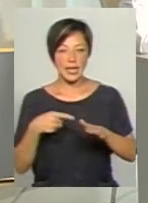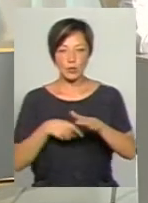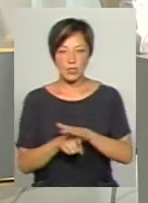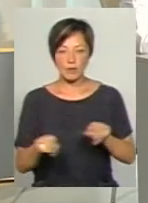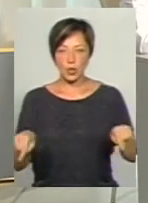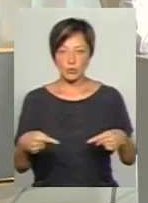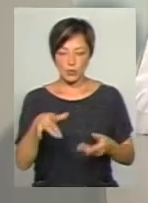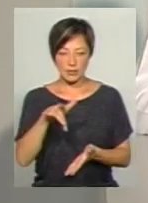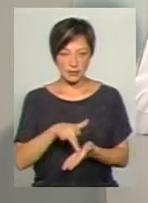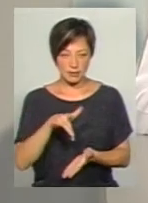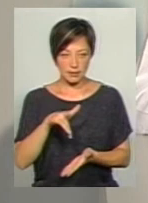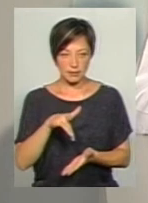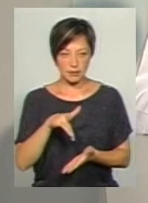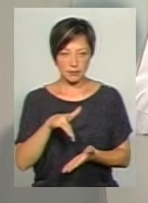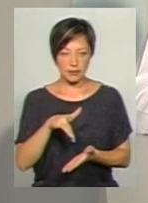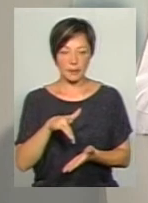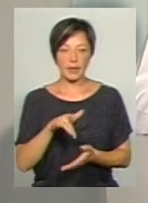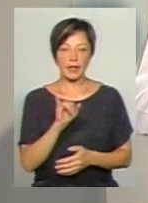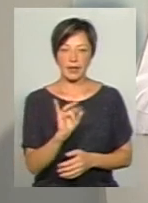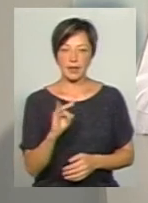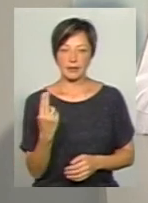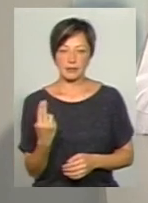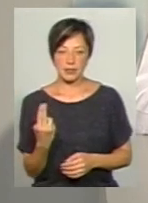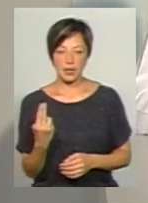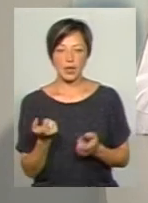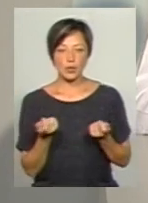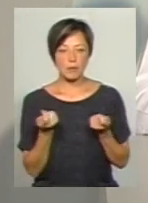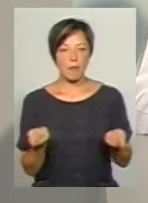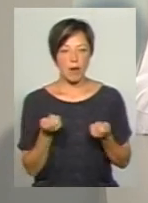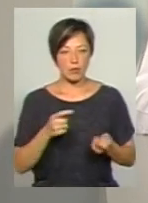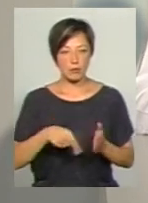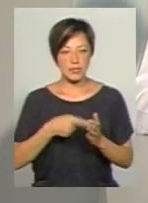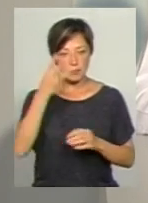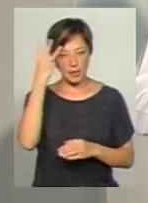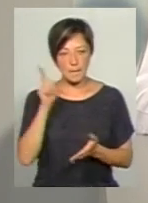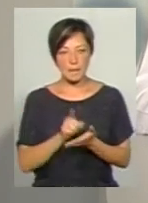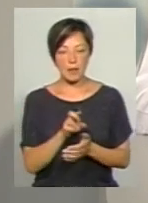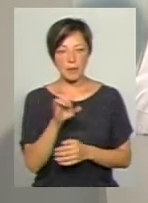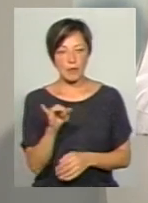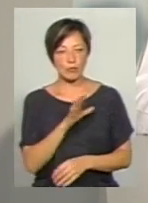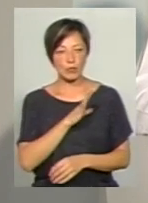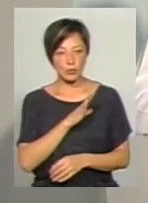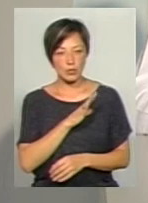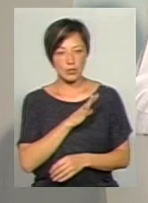-ресурсних центрів. Звичайно, це трошки замало, бо в місті Хмельницькому мало б бути їх,